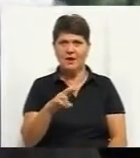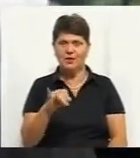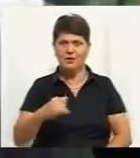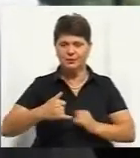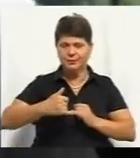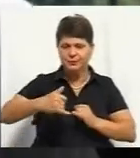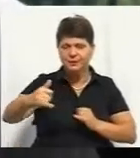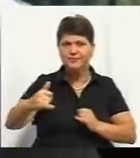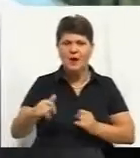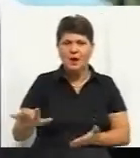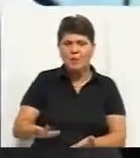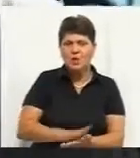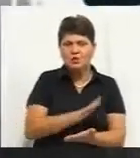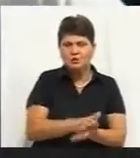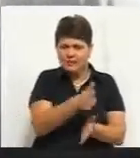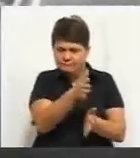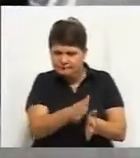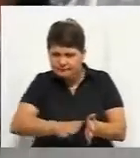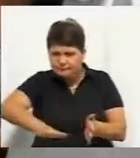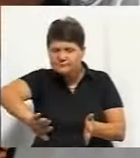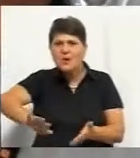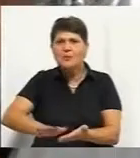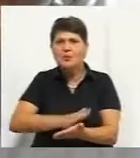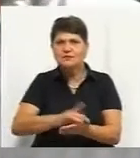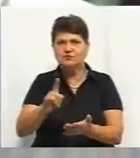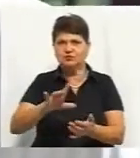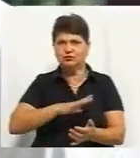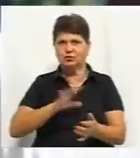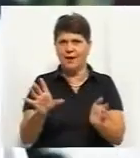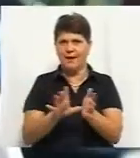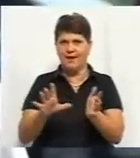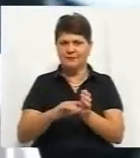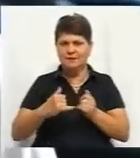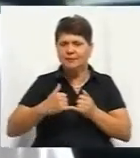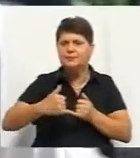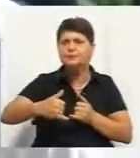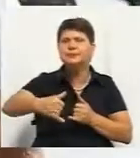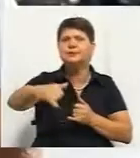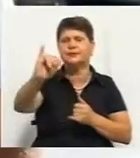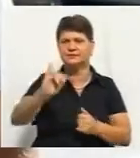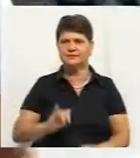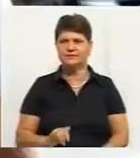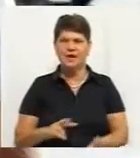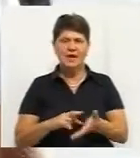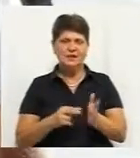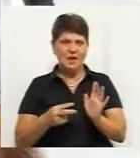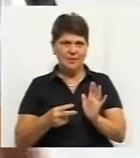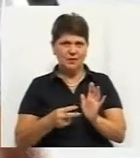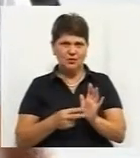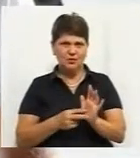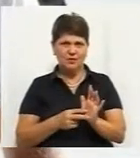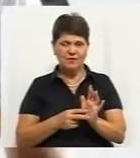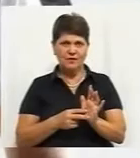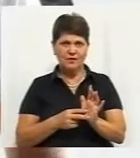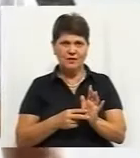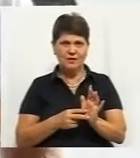щоб просипати, класти, накрити плівкою, як потрібно, щоб було видно, що тут лежить силовий кабель. Заплановано прокласти кабель